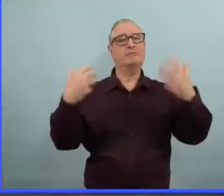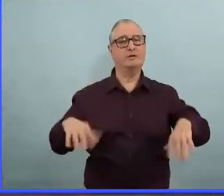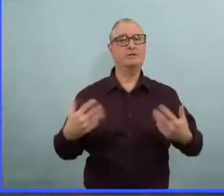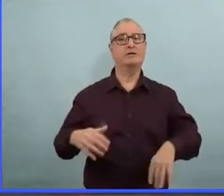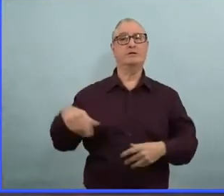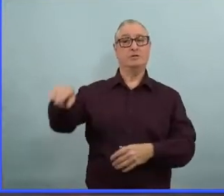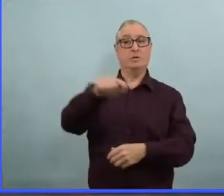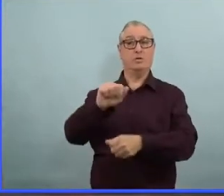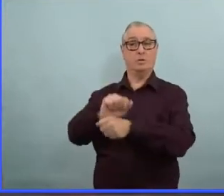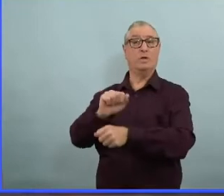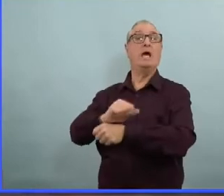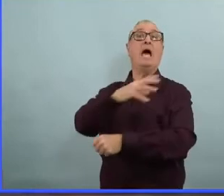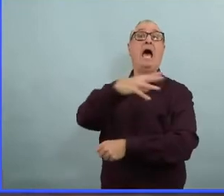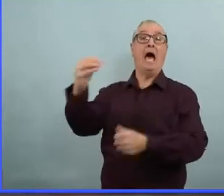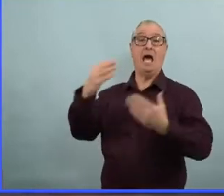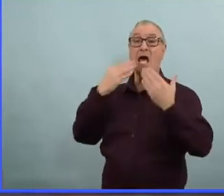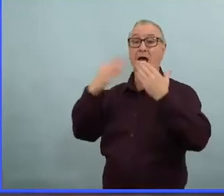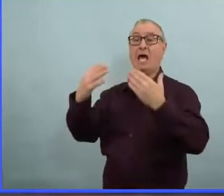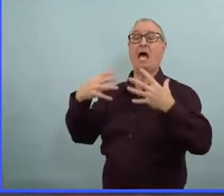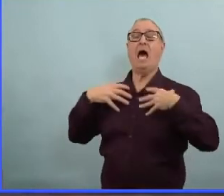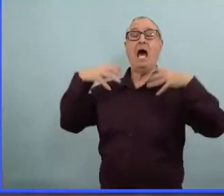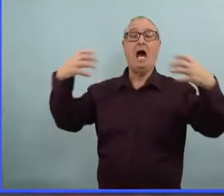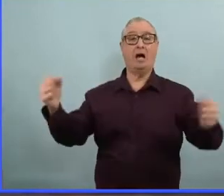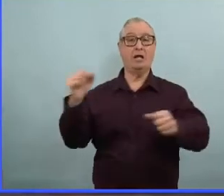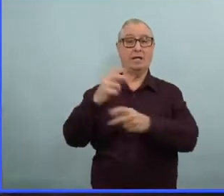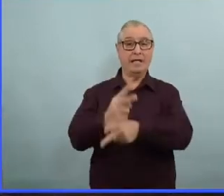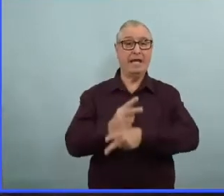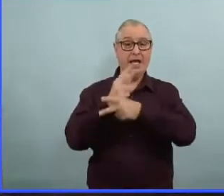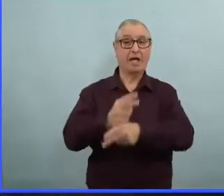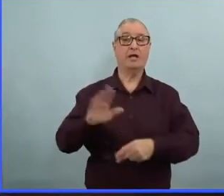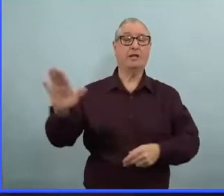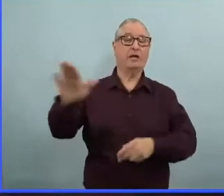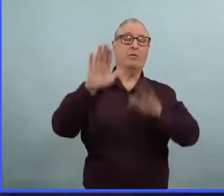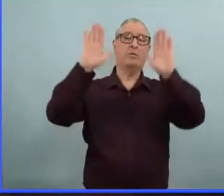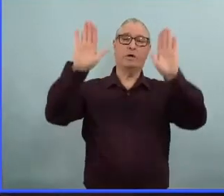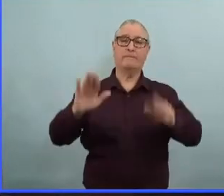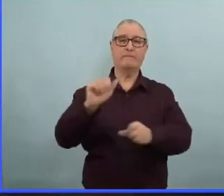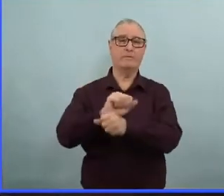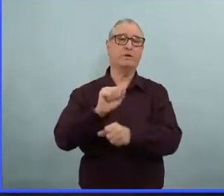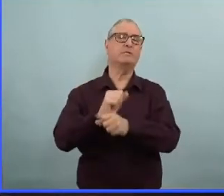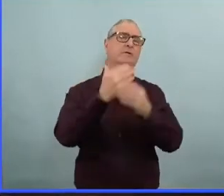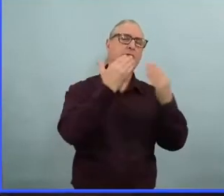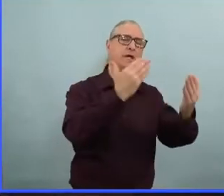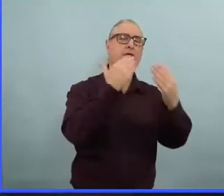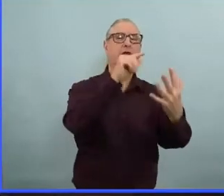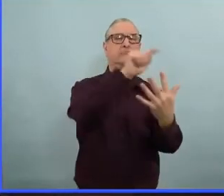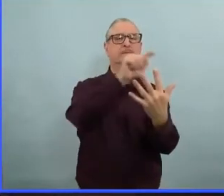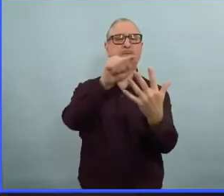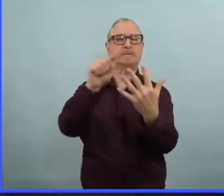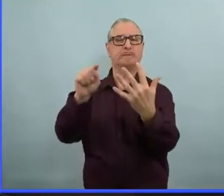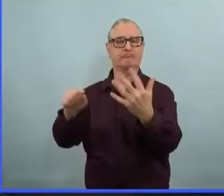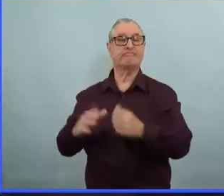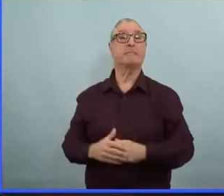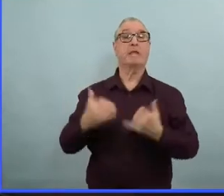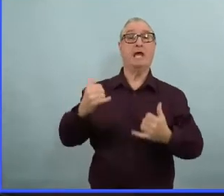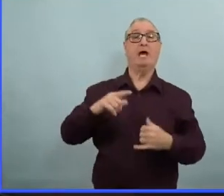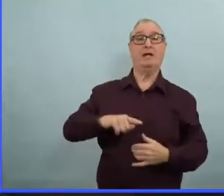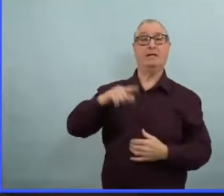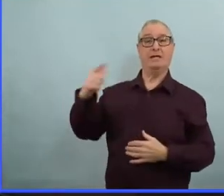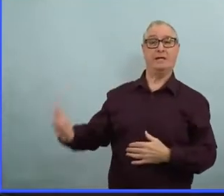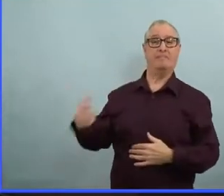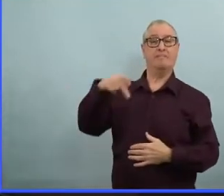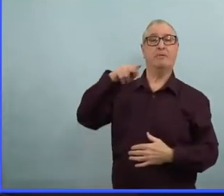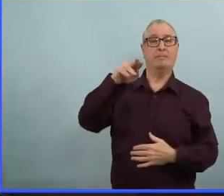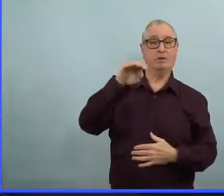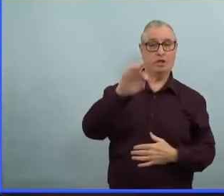tant pendant toute cette période difficile. Et maintenant, je vais passer le micro à la Première-ministre. Merci beaucoup, Docteur Roussin. Alors,